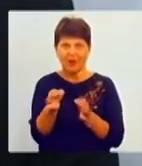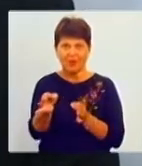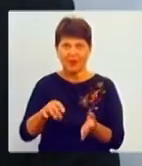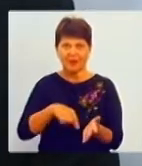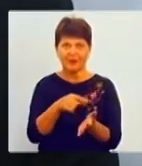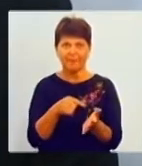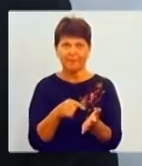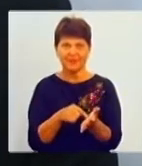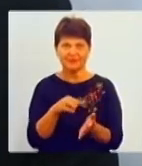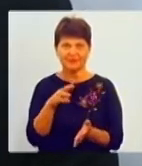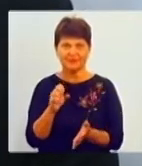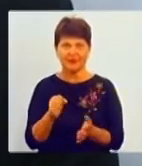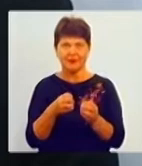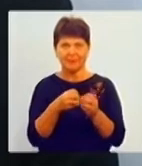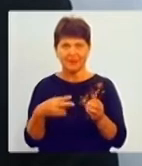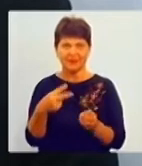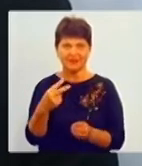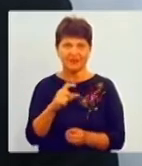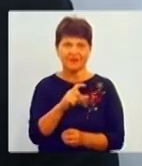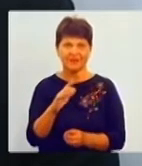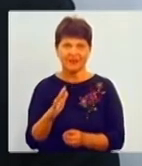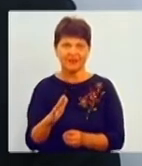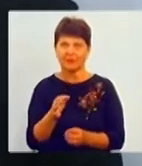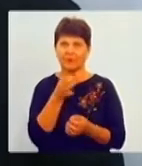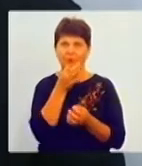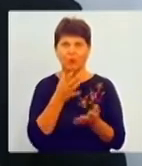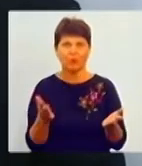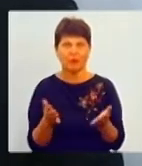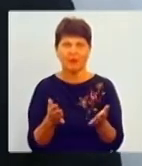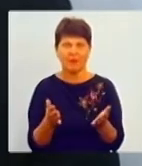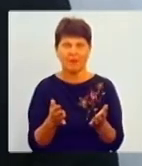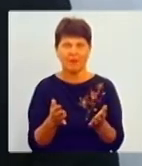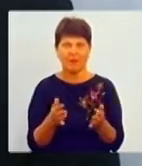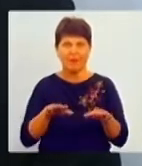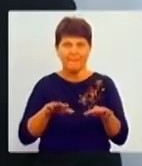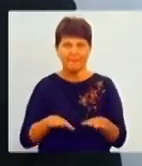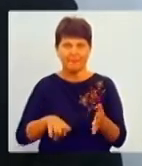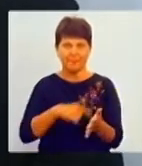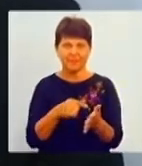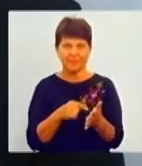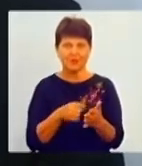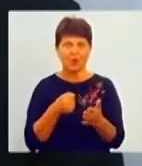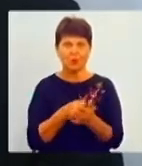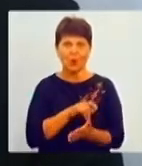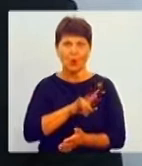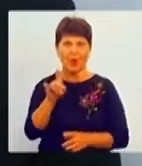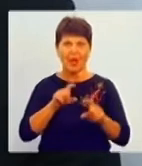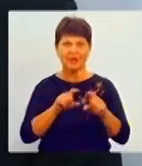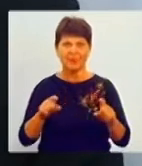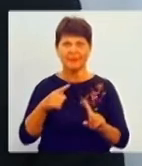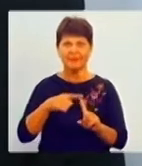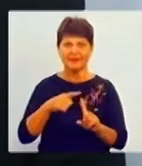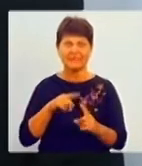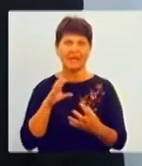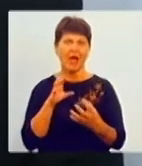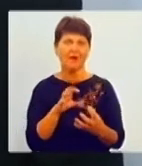15-20 хвилин з будь-якої точки міста добратися до аеропорту, що на таксі, автобус,